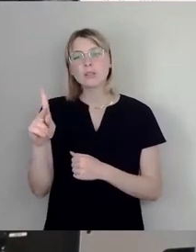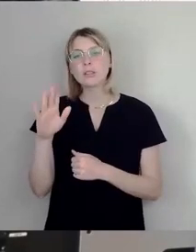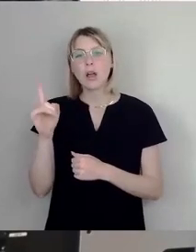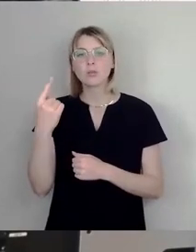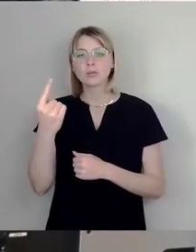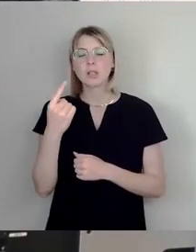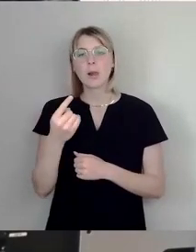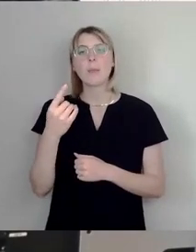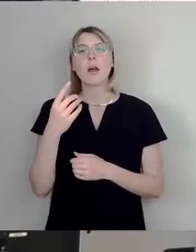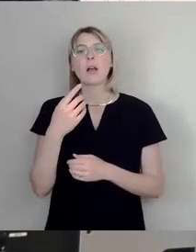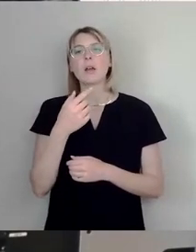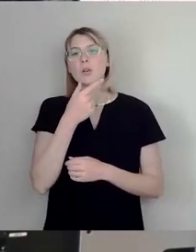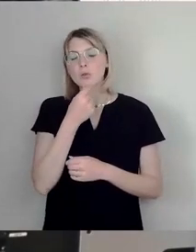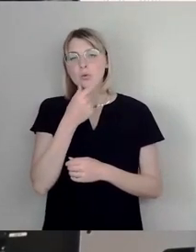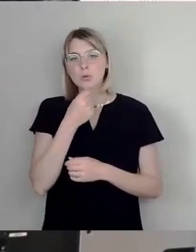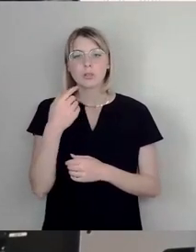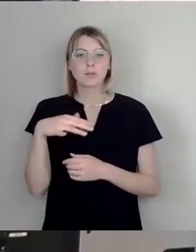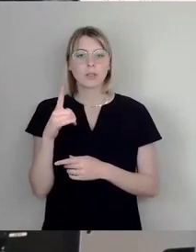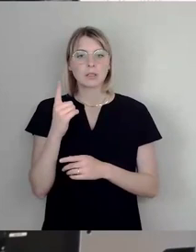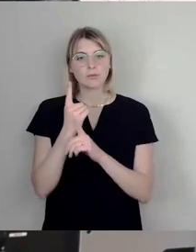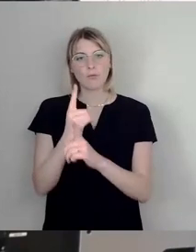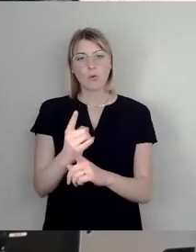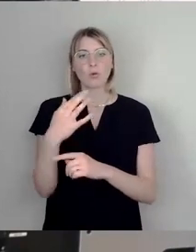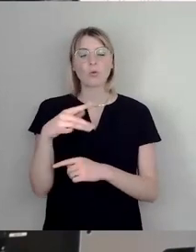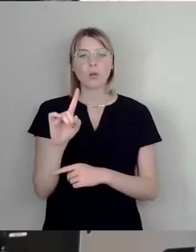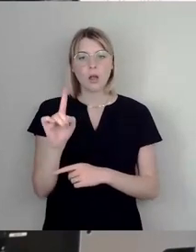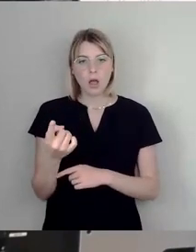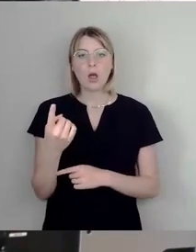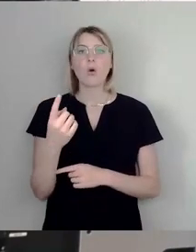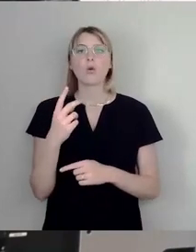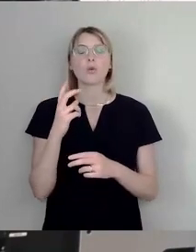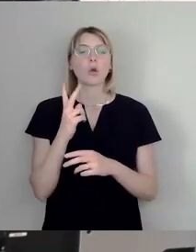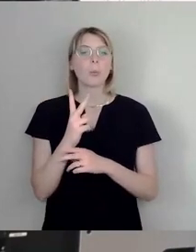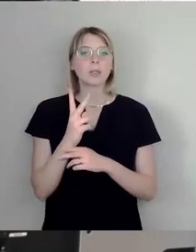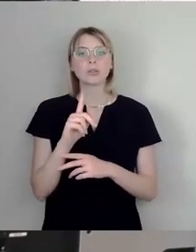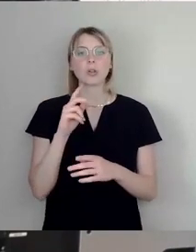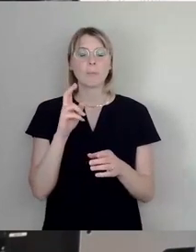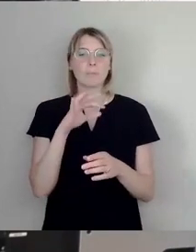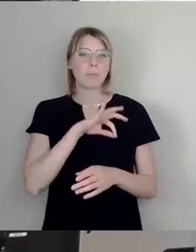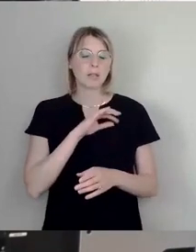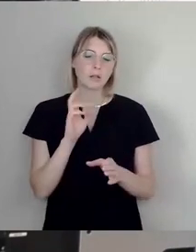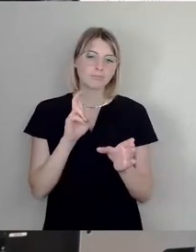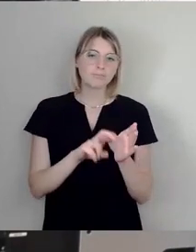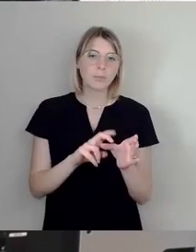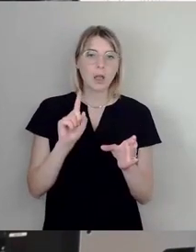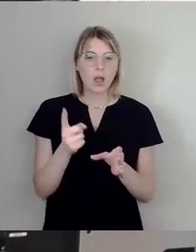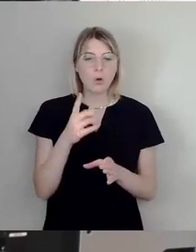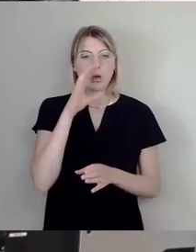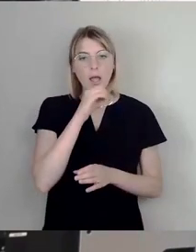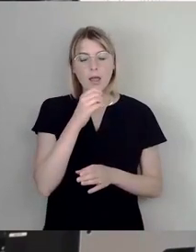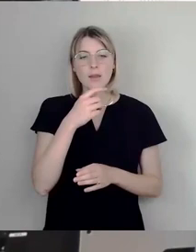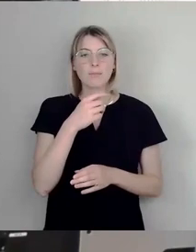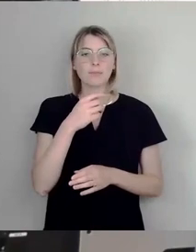Jude in Polen Mitglied der kommunistischen Partei geworden ist, im polnischen Geheimdienst gearbeitet hat. Es waren nämlich sehr